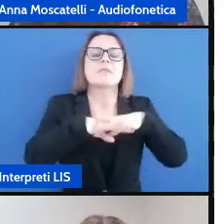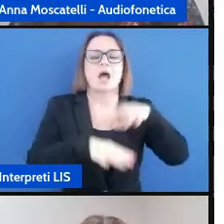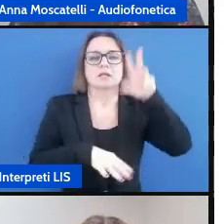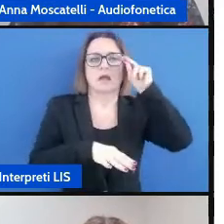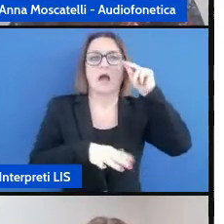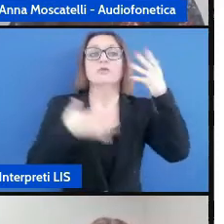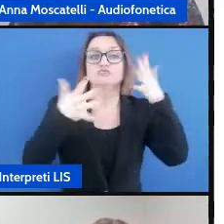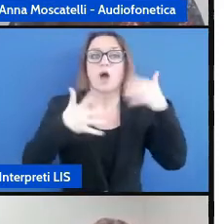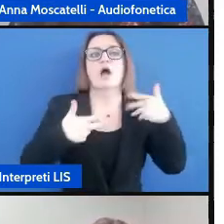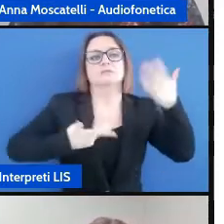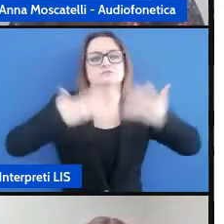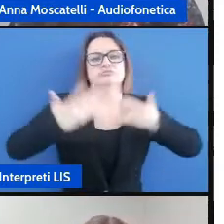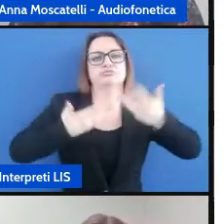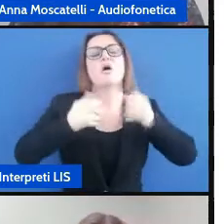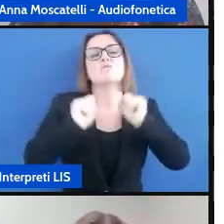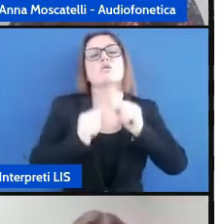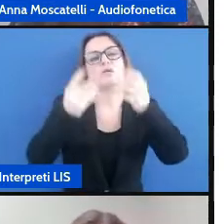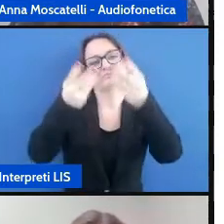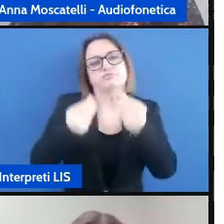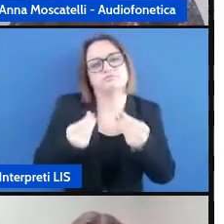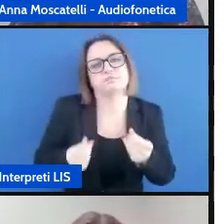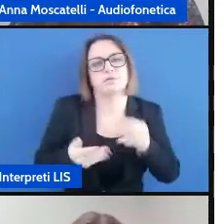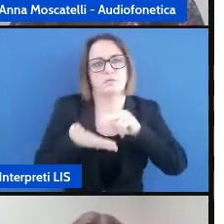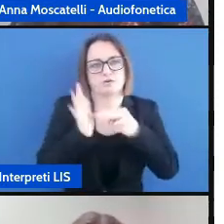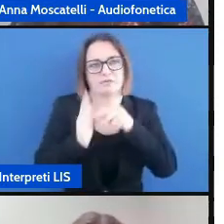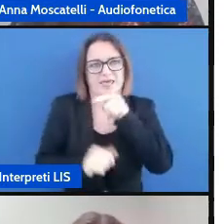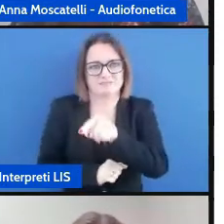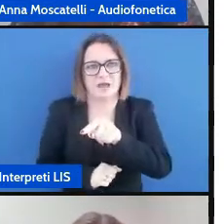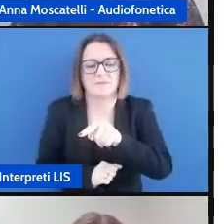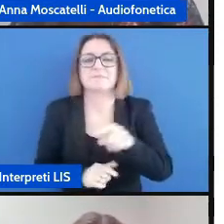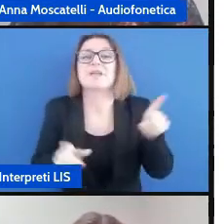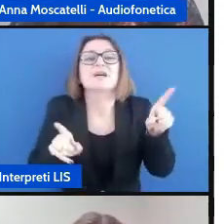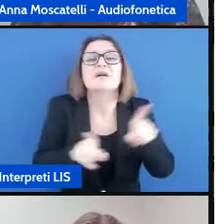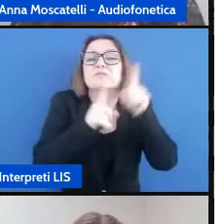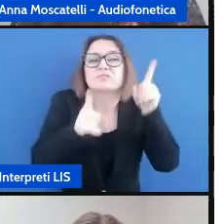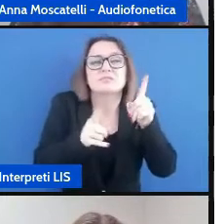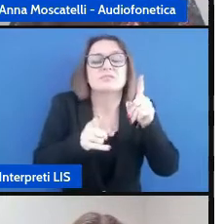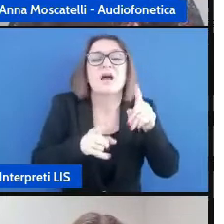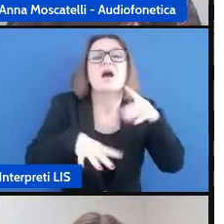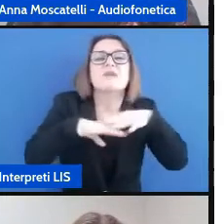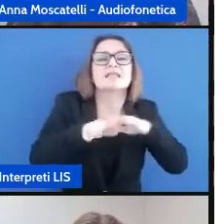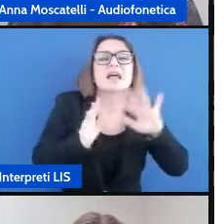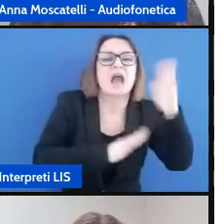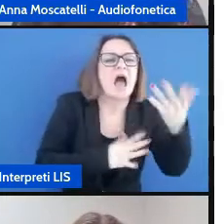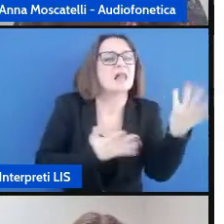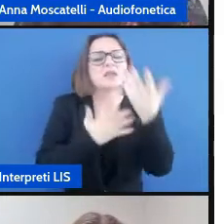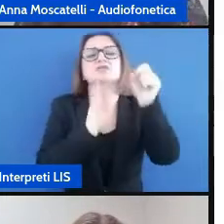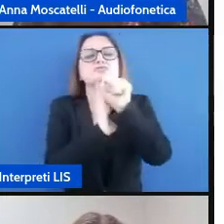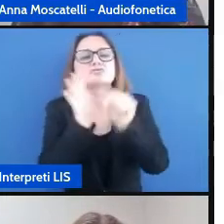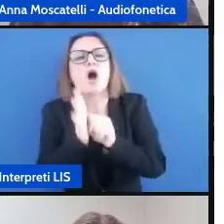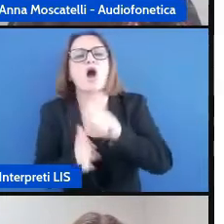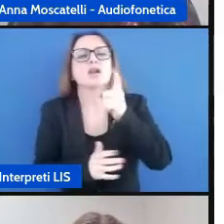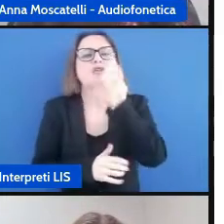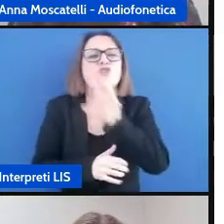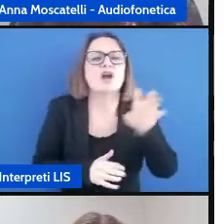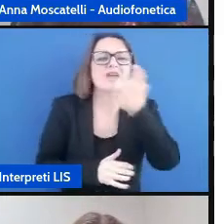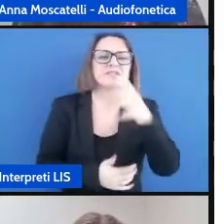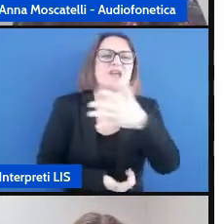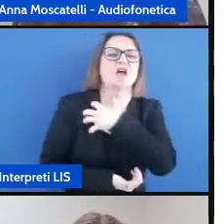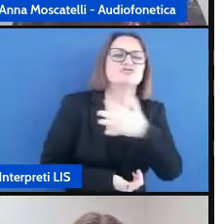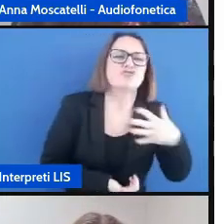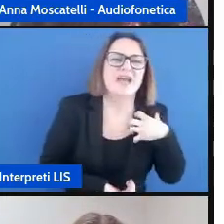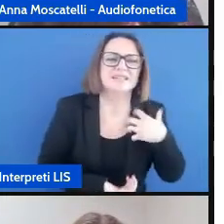che ha acquisito la stessa cosa vale per tutte le altre discipline storia geografia scienze